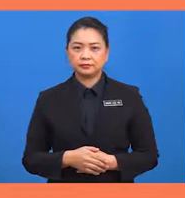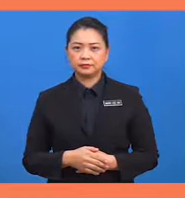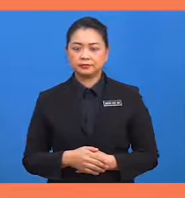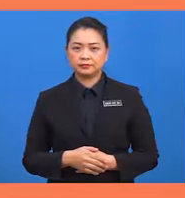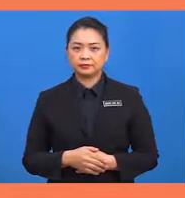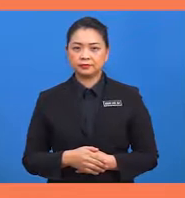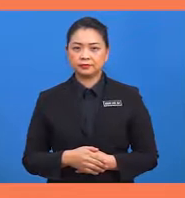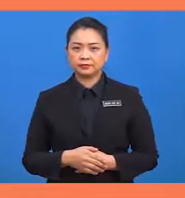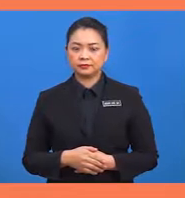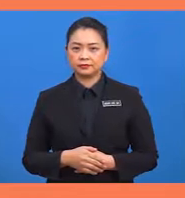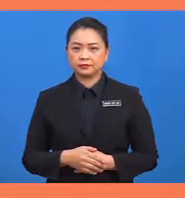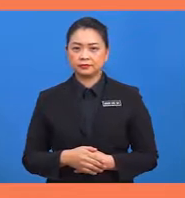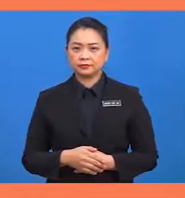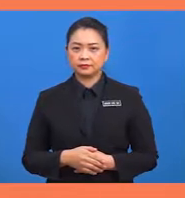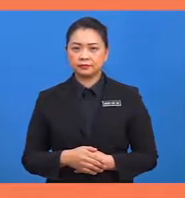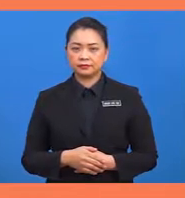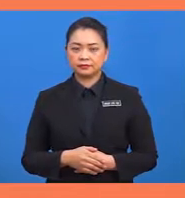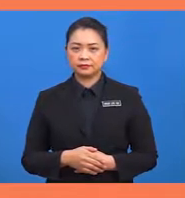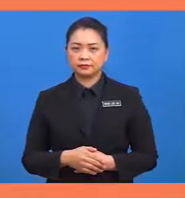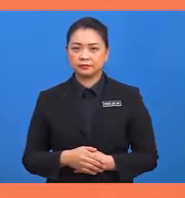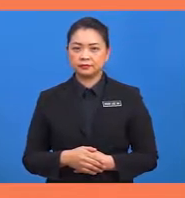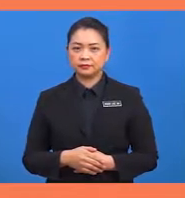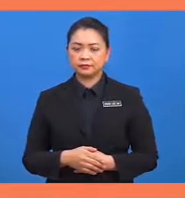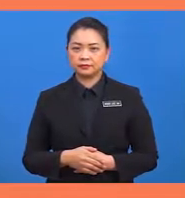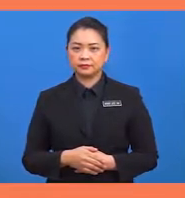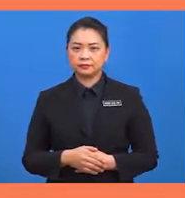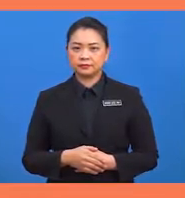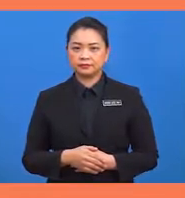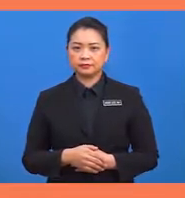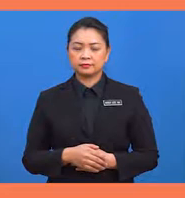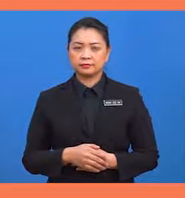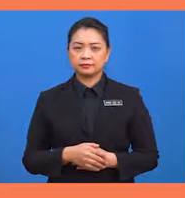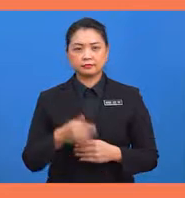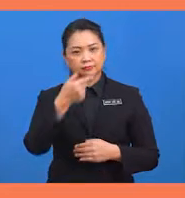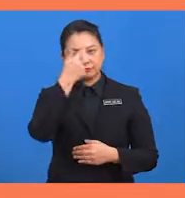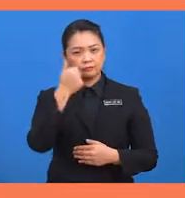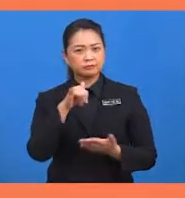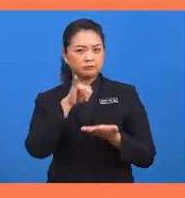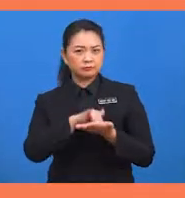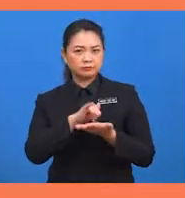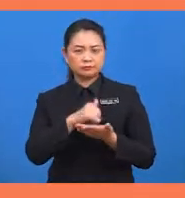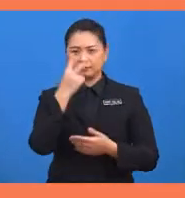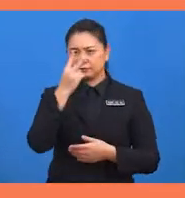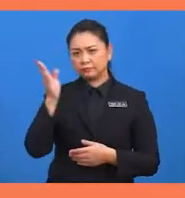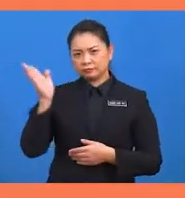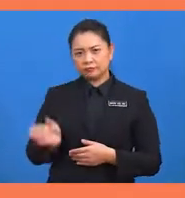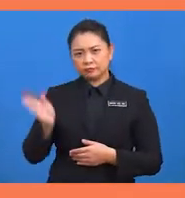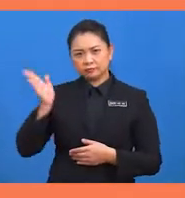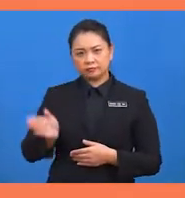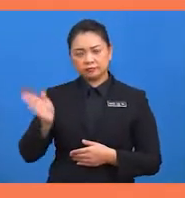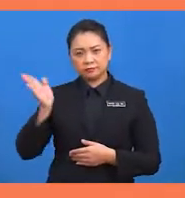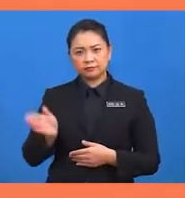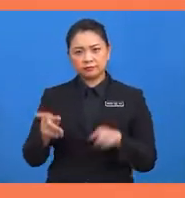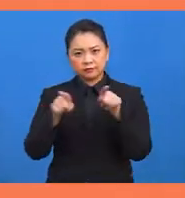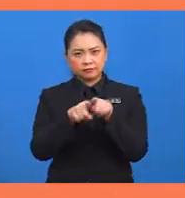sama dengan sudut DOC. Oleh kerana kesemua sisi dan sudut yang